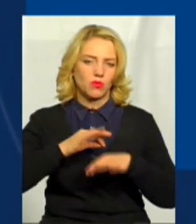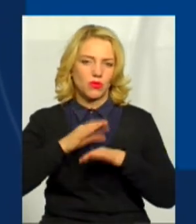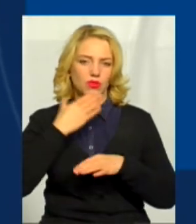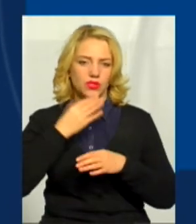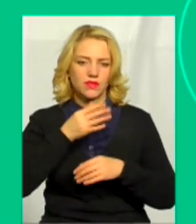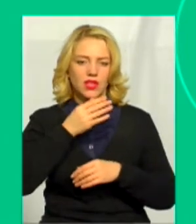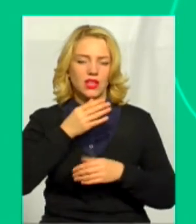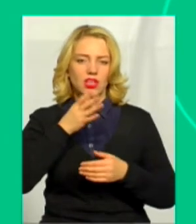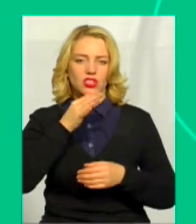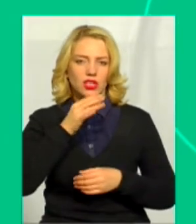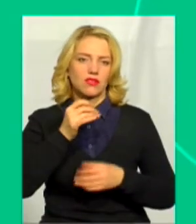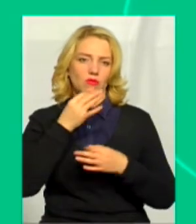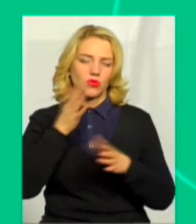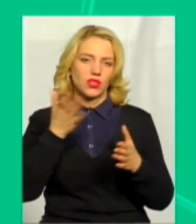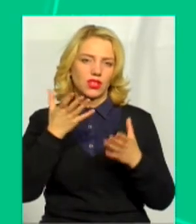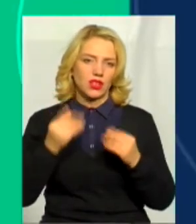на вихідні.